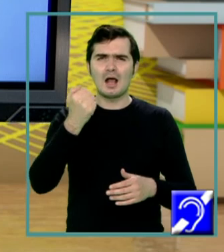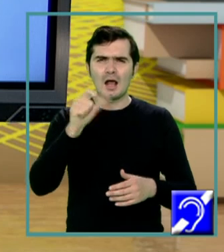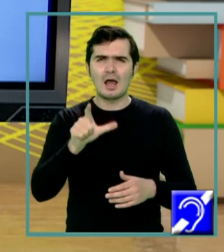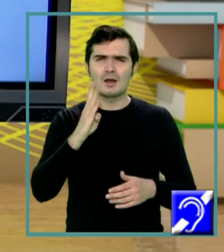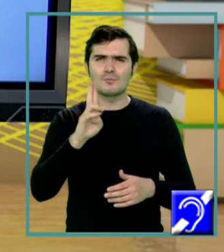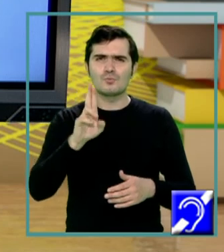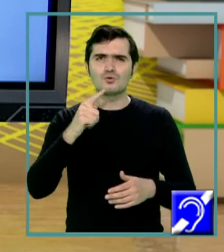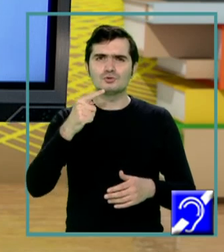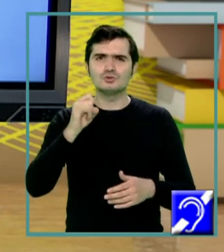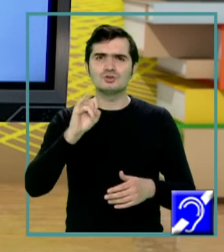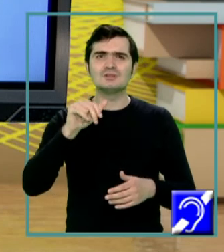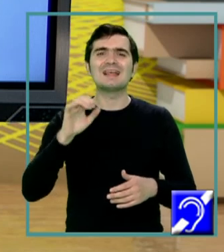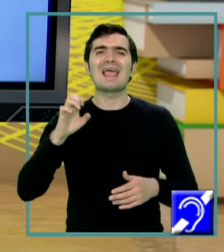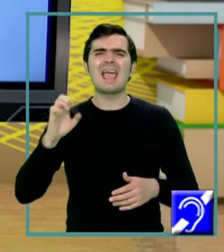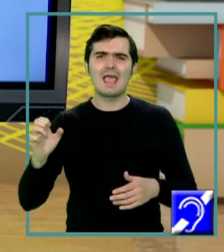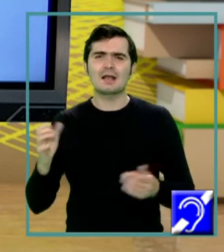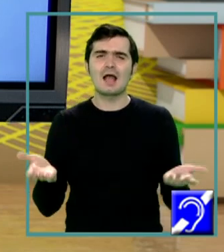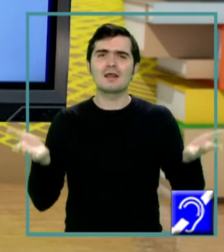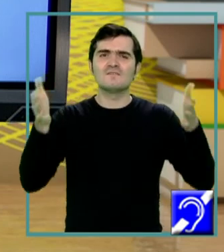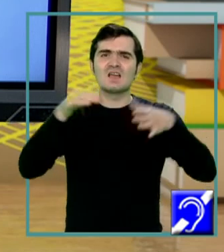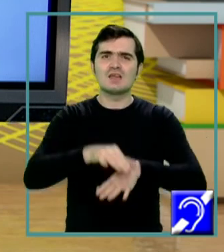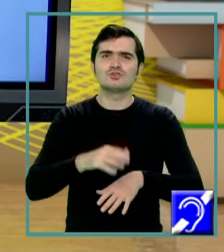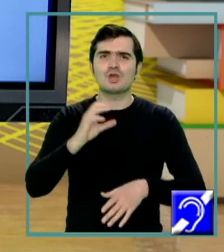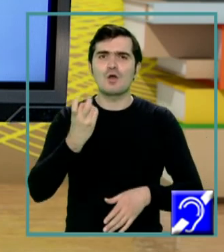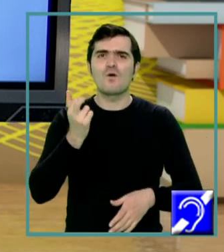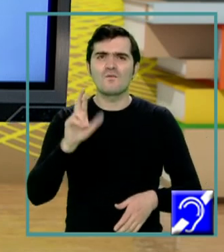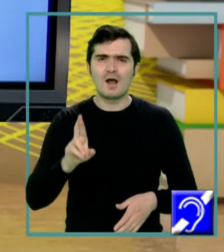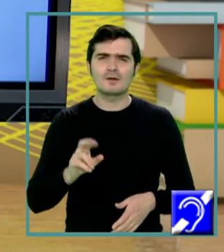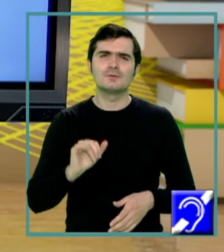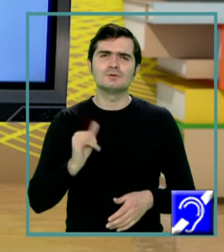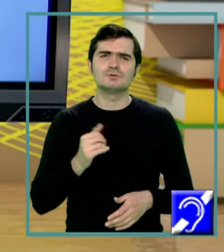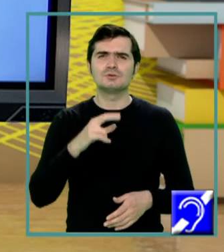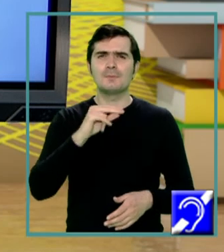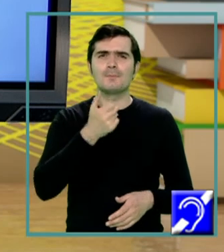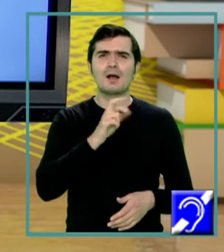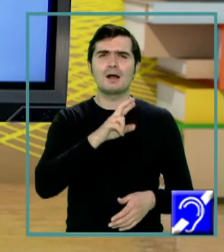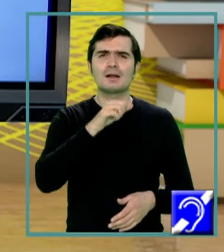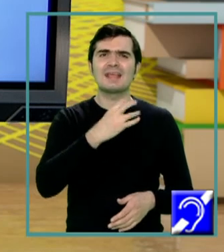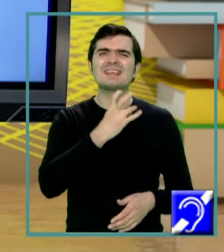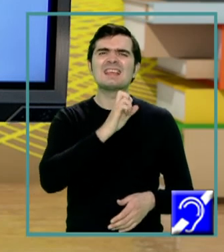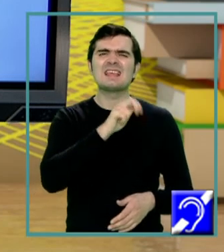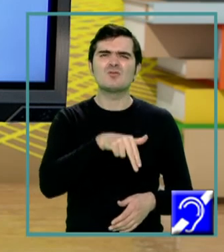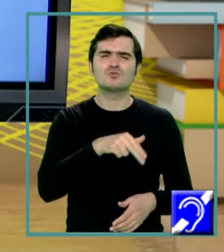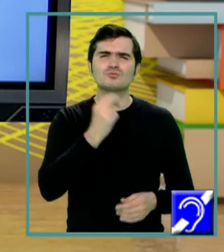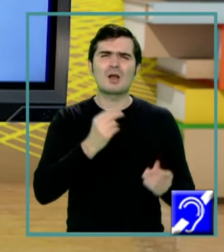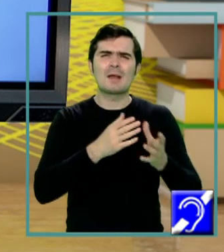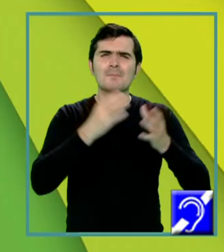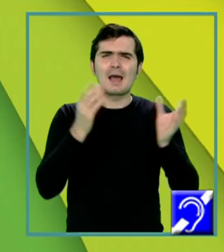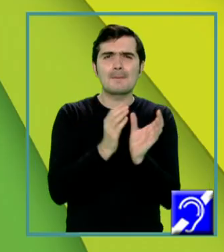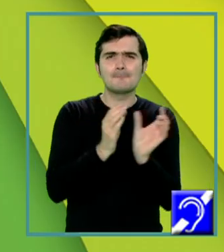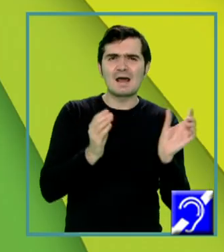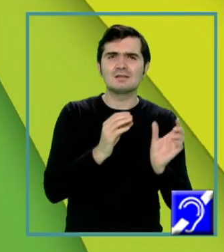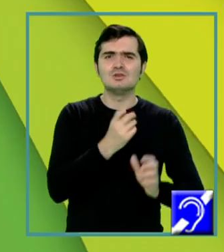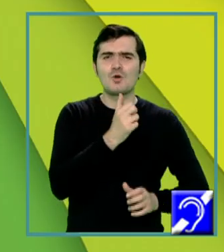Iată, acestea învelesc ovarul. Iar parenchimul glandular, cea mai mare parte a ovarului,